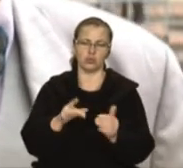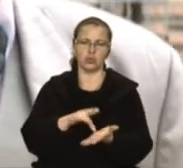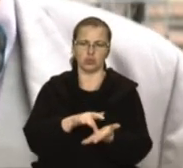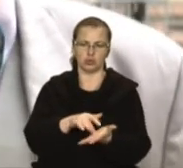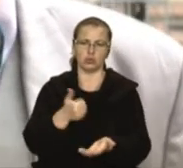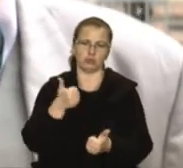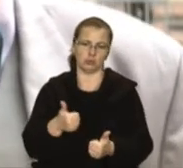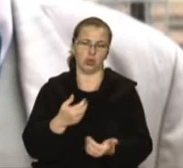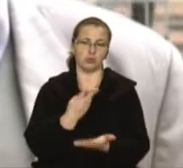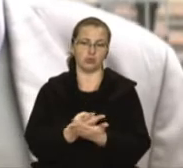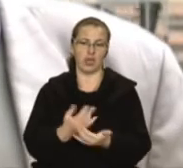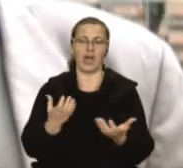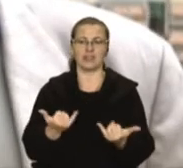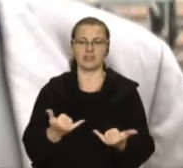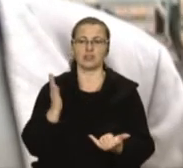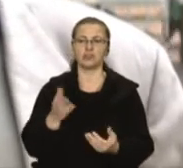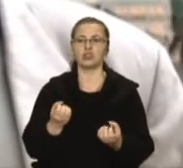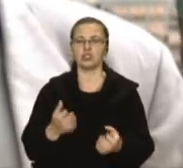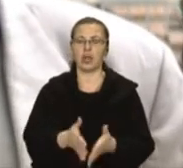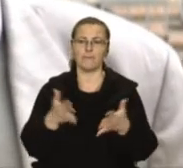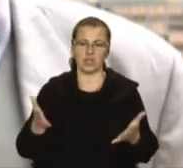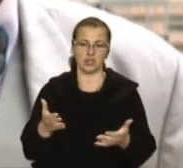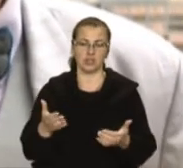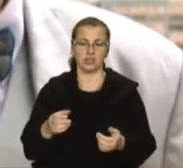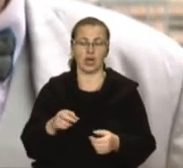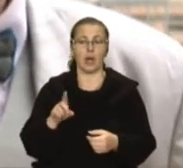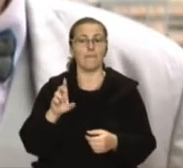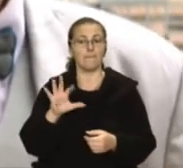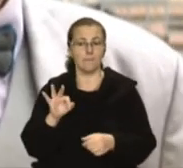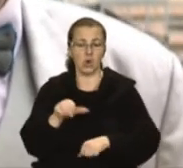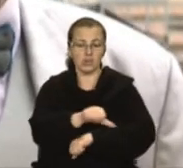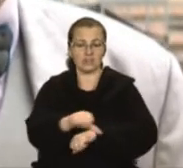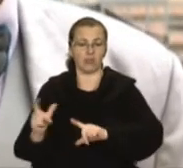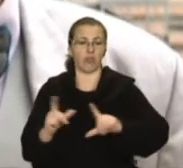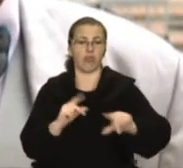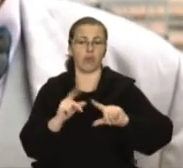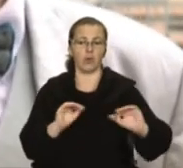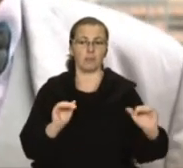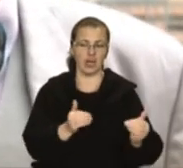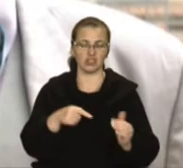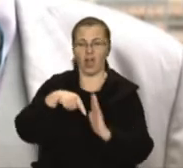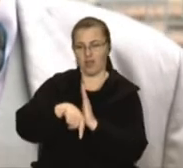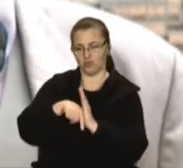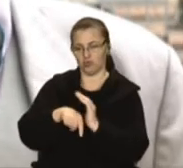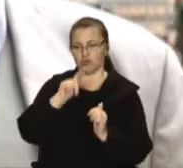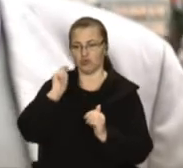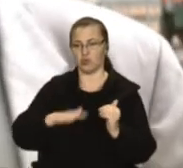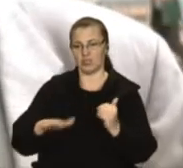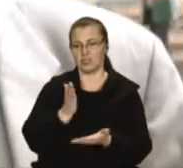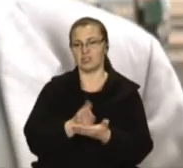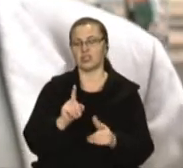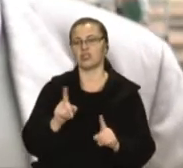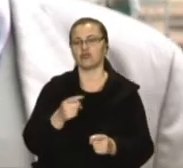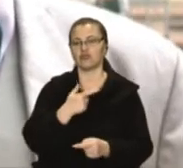представлений. А тепер буде ще більше, тому що за кордону будуть менше їздити. А внутрішній туризм, але і в Україні є що